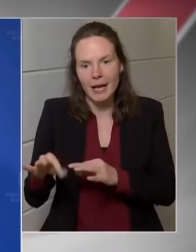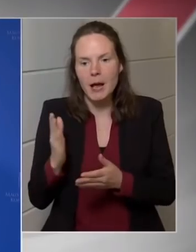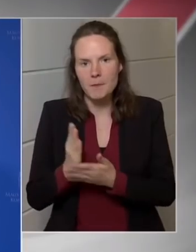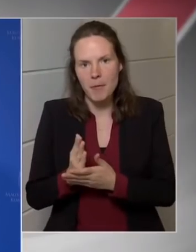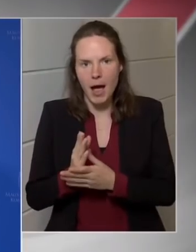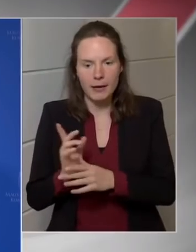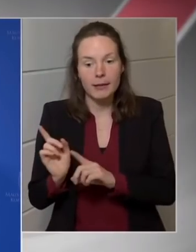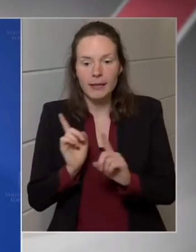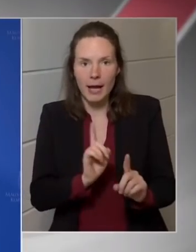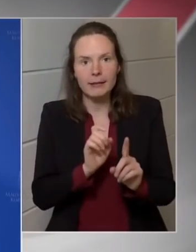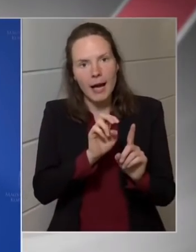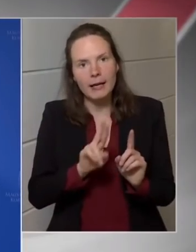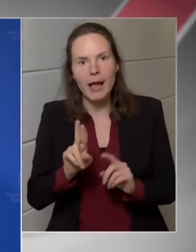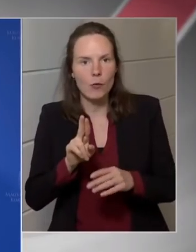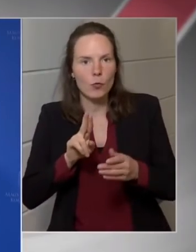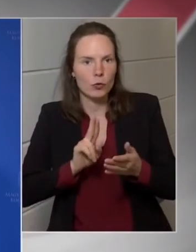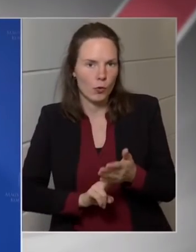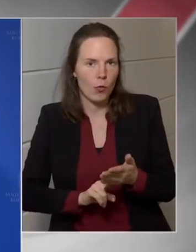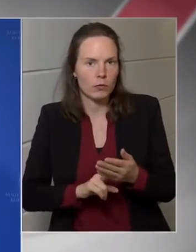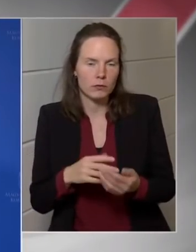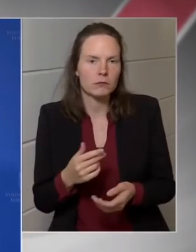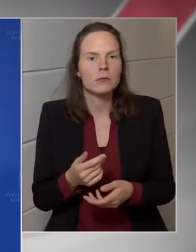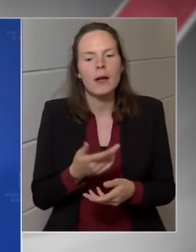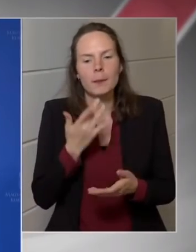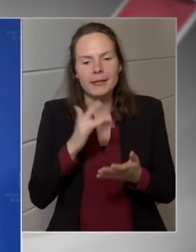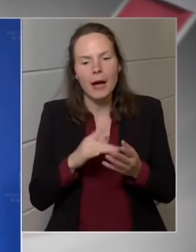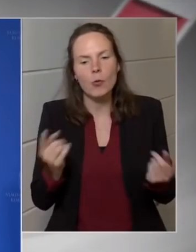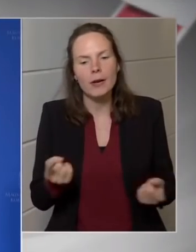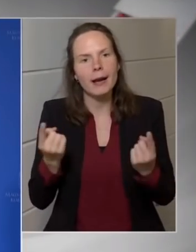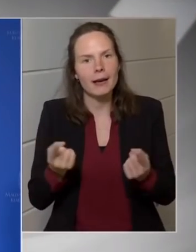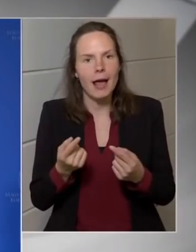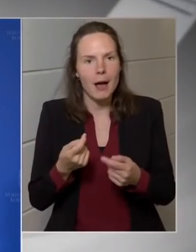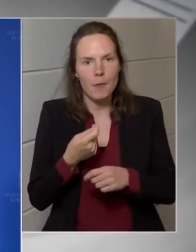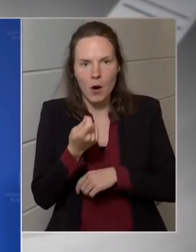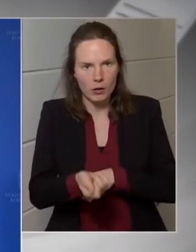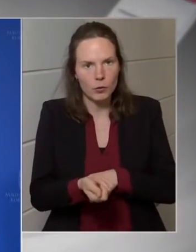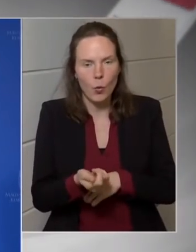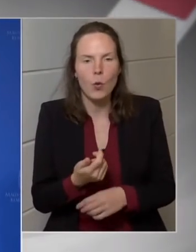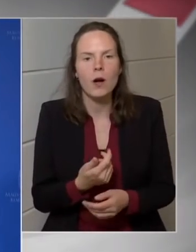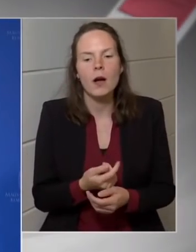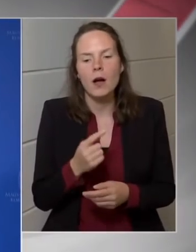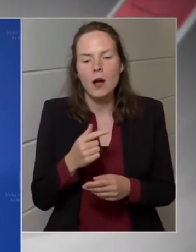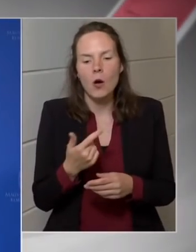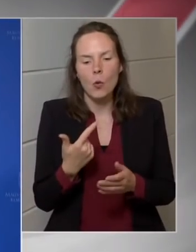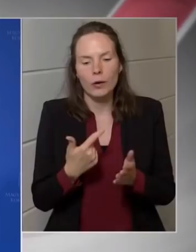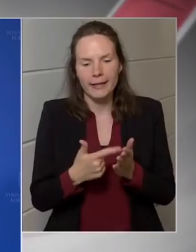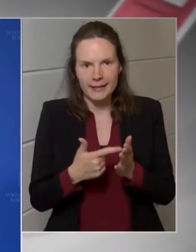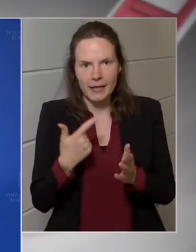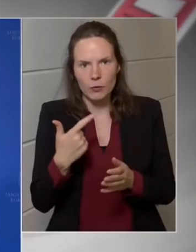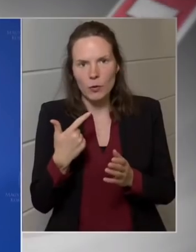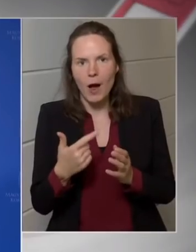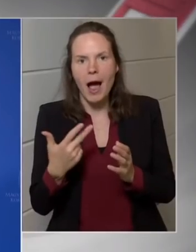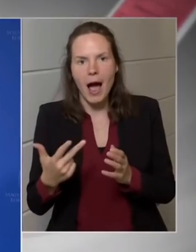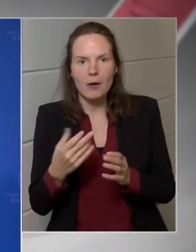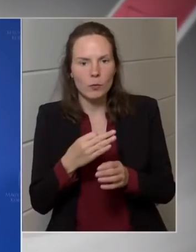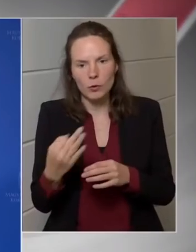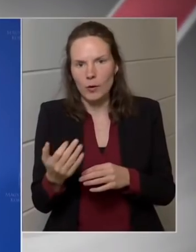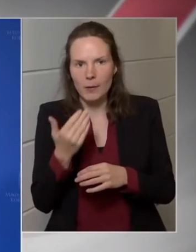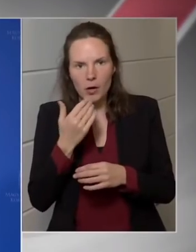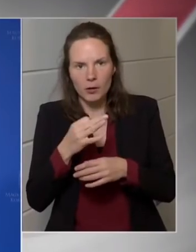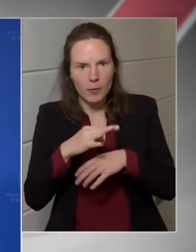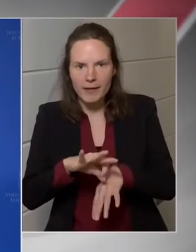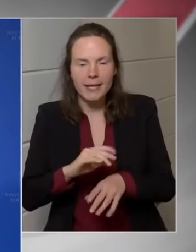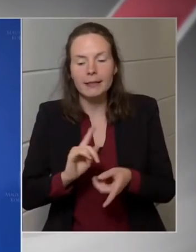az kevés, itt jogilag megalapozott véleményekkelnek. Miután azok az intézkedések, amiket bevezettünk, ezek kiállták már egyszer az uniós